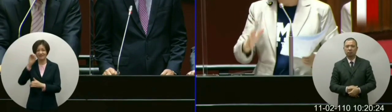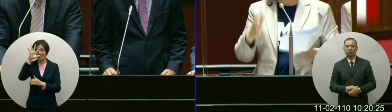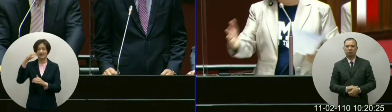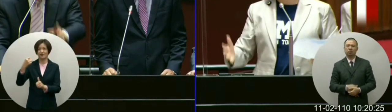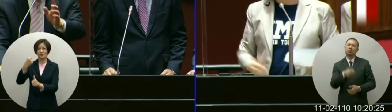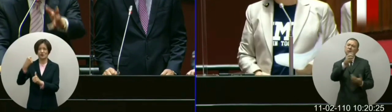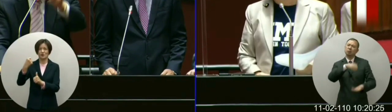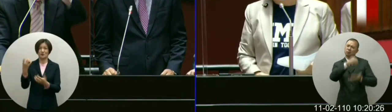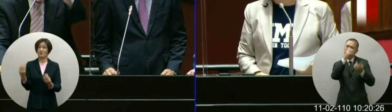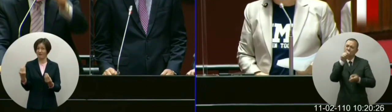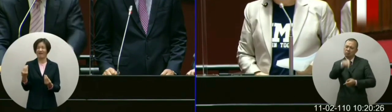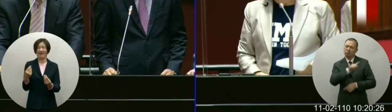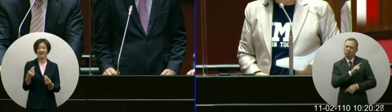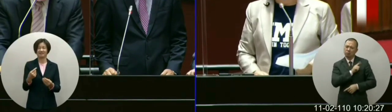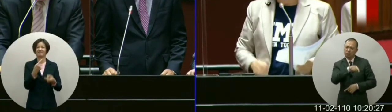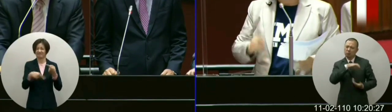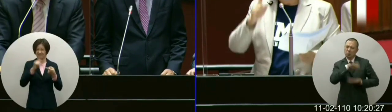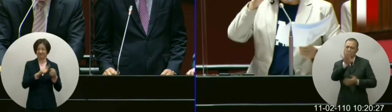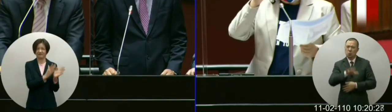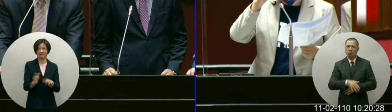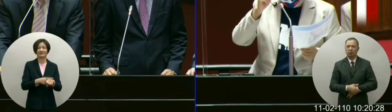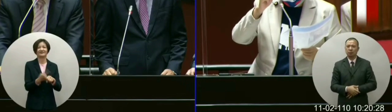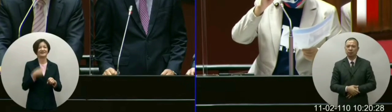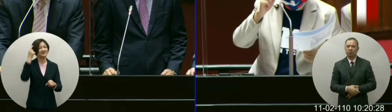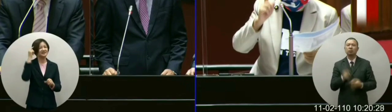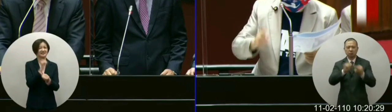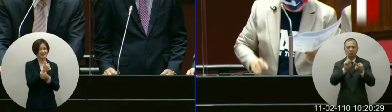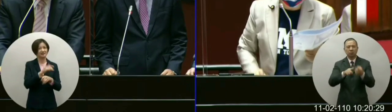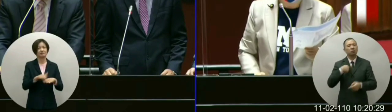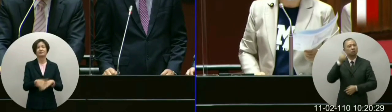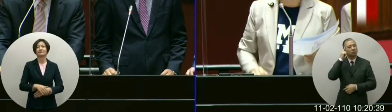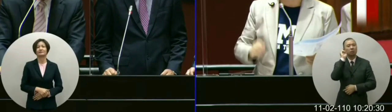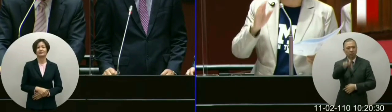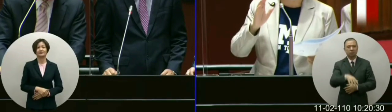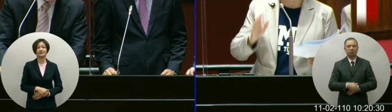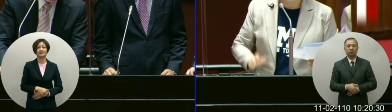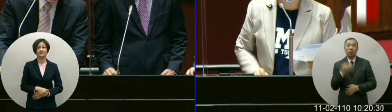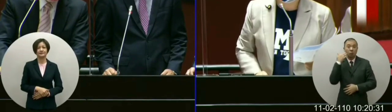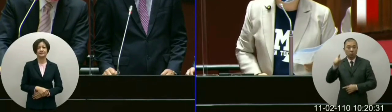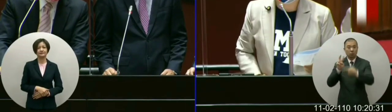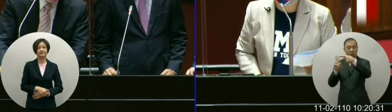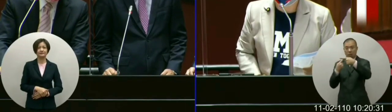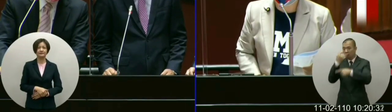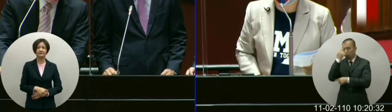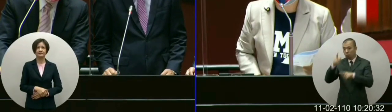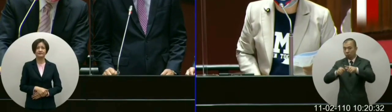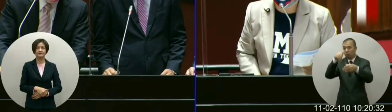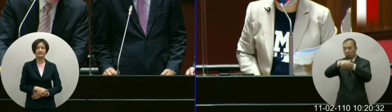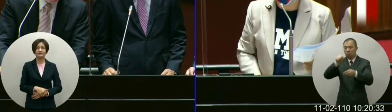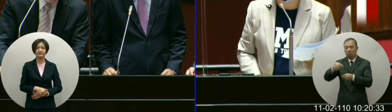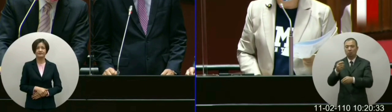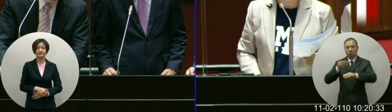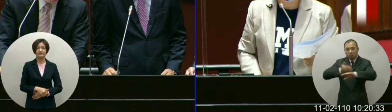政治争所以这样说是有疑虑的嘛就一定会理性思考对所以本席要告诉你如果反萊猪公投刹是过关